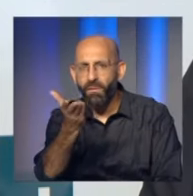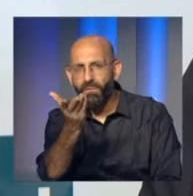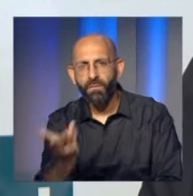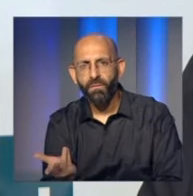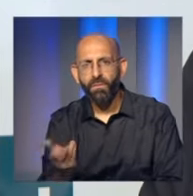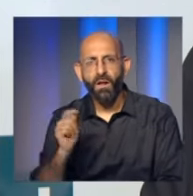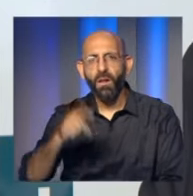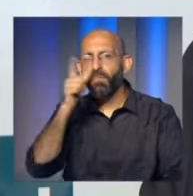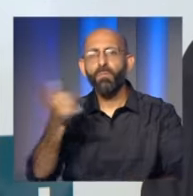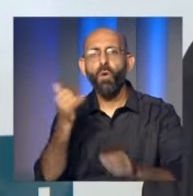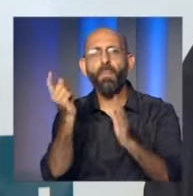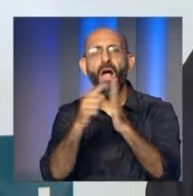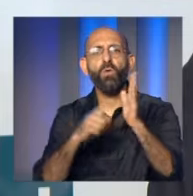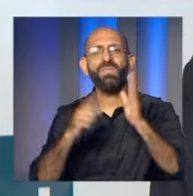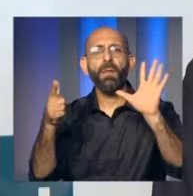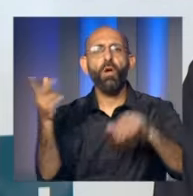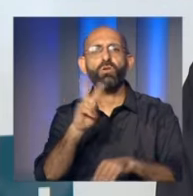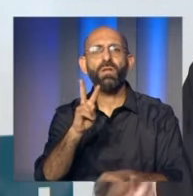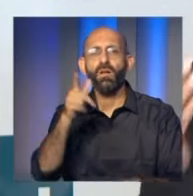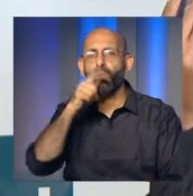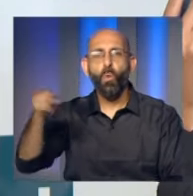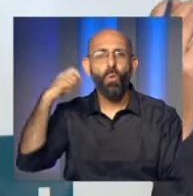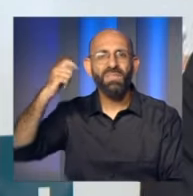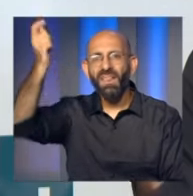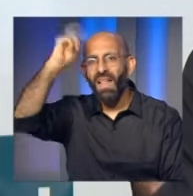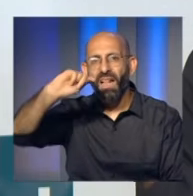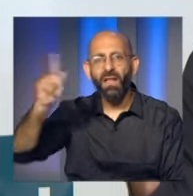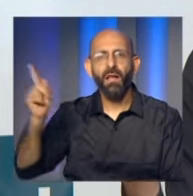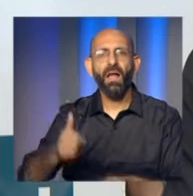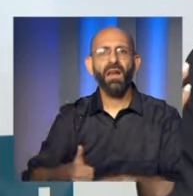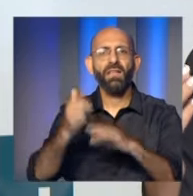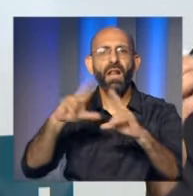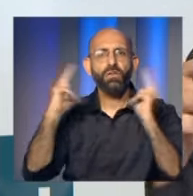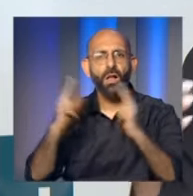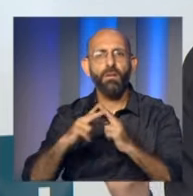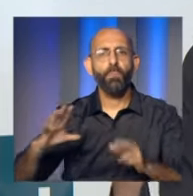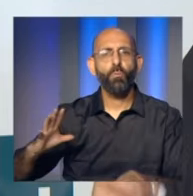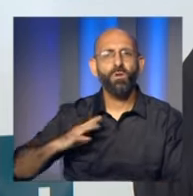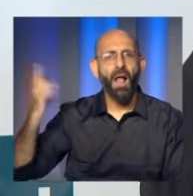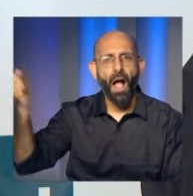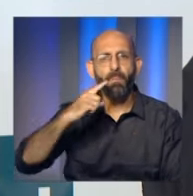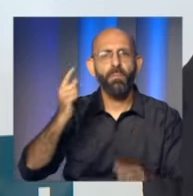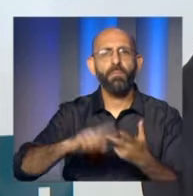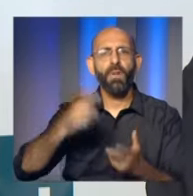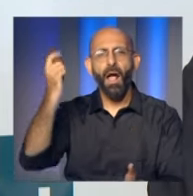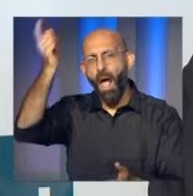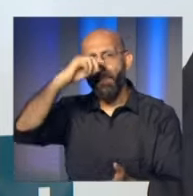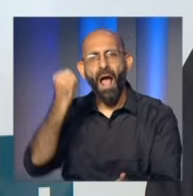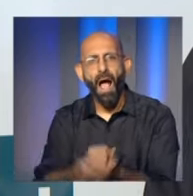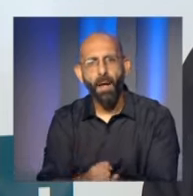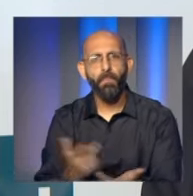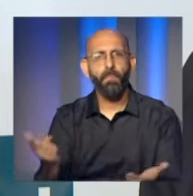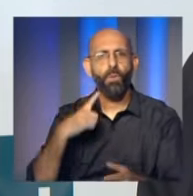فعلية لمعالجة هذا الملف المادي 27 بتقول وزير الداخلية رئيسا بهيد اللجنة مدراء العدلية